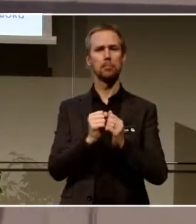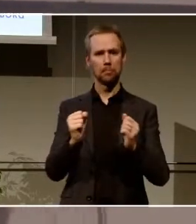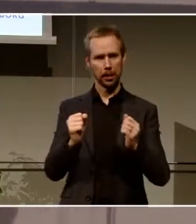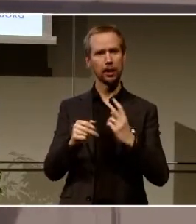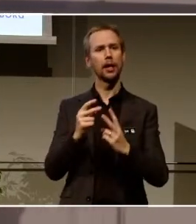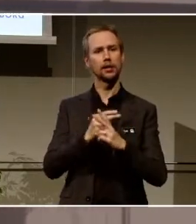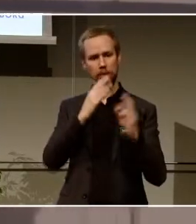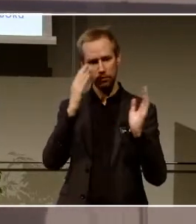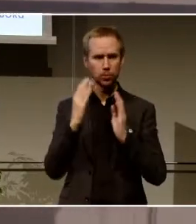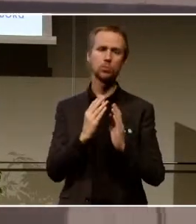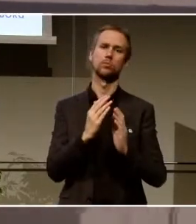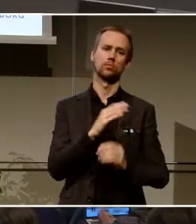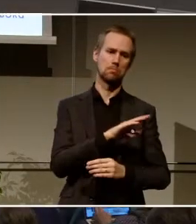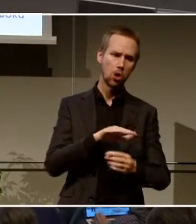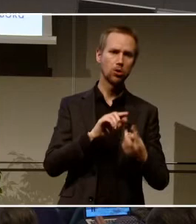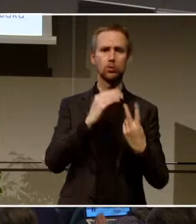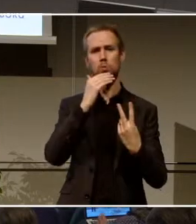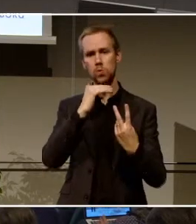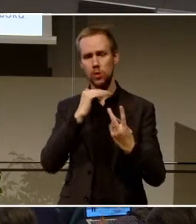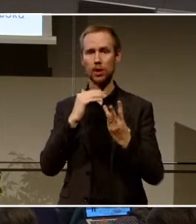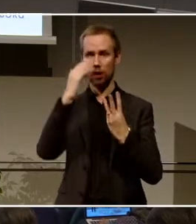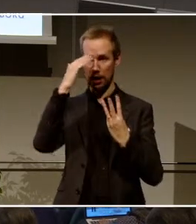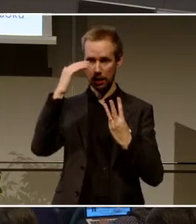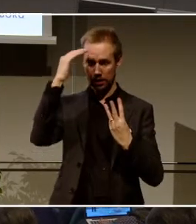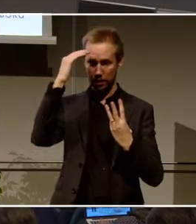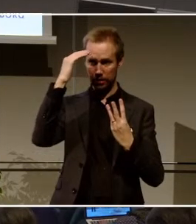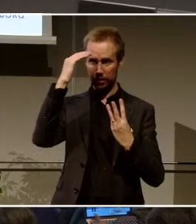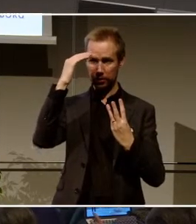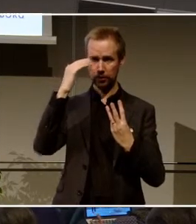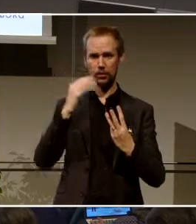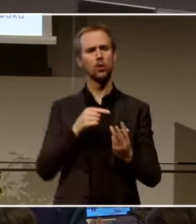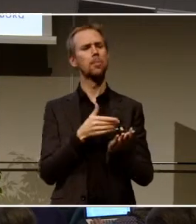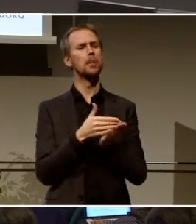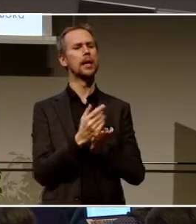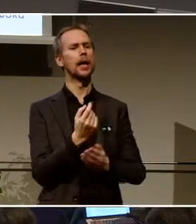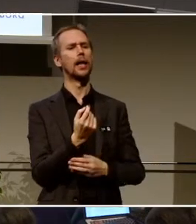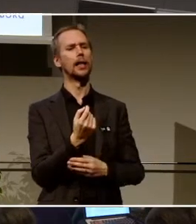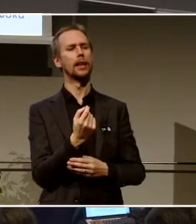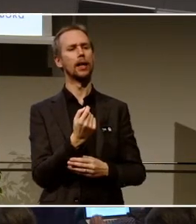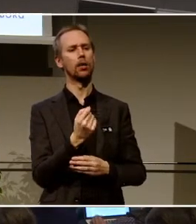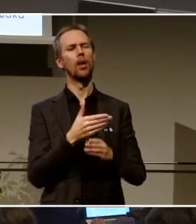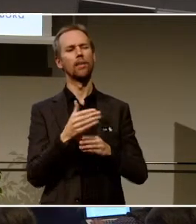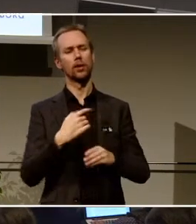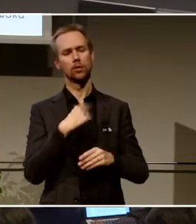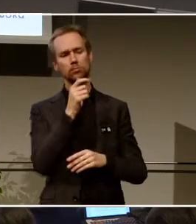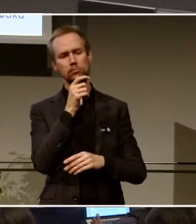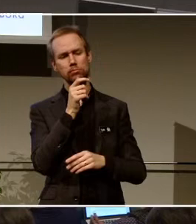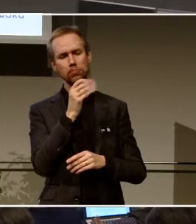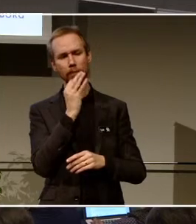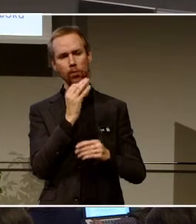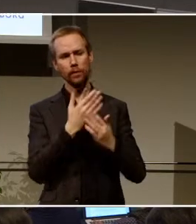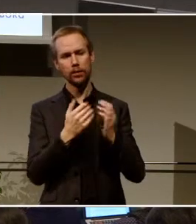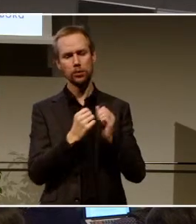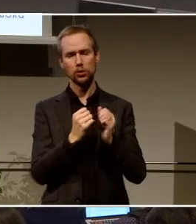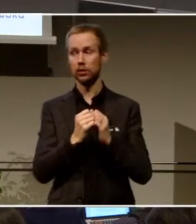och äldre. Ganska häftigt. Berätta lite så hoppar jag tillbaka sen. Varsågod. Så det är